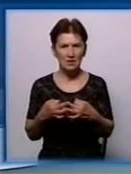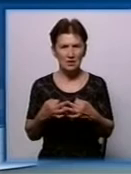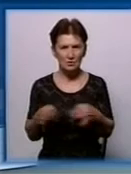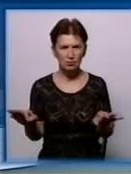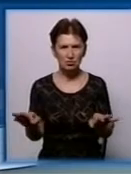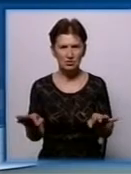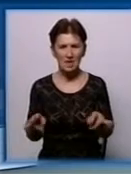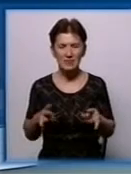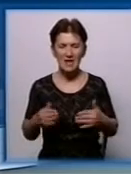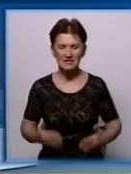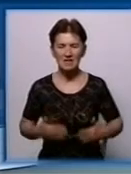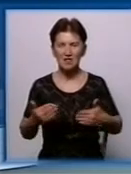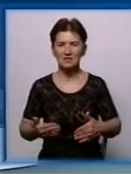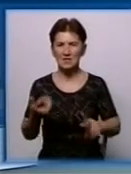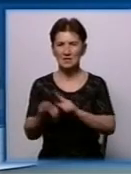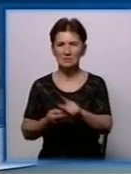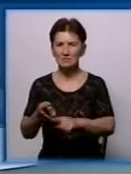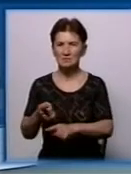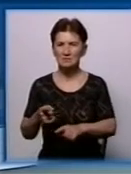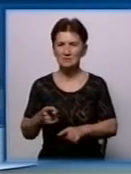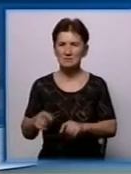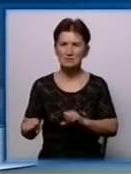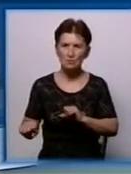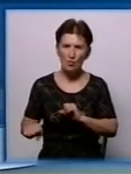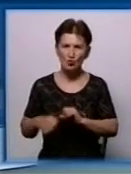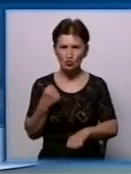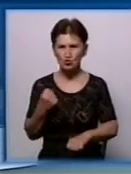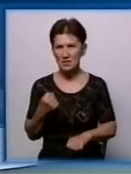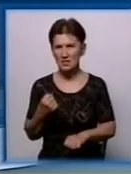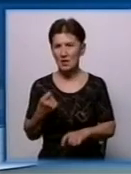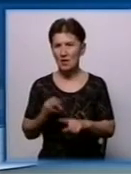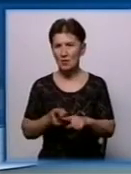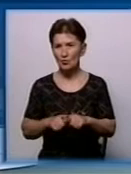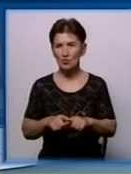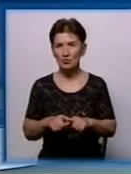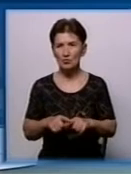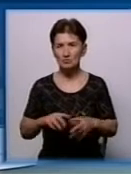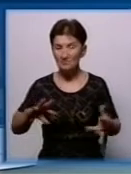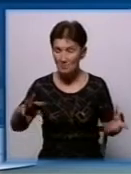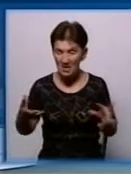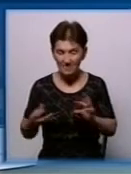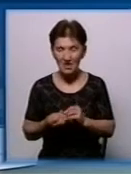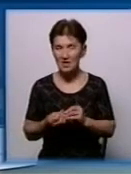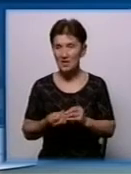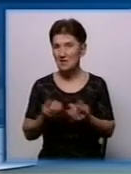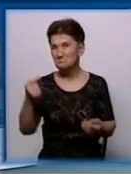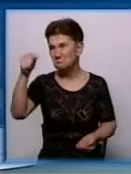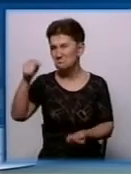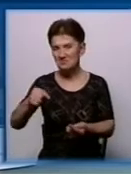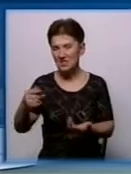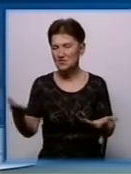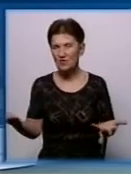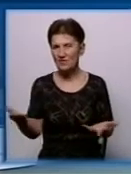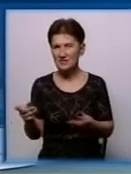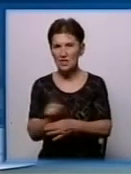реконструкції порушення конструктивних елементів, які привели до того, що невідповідність нормам і